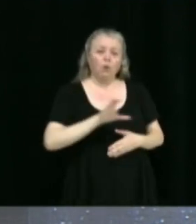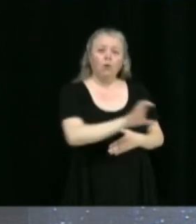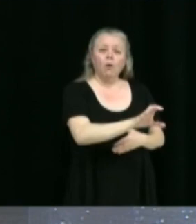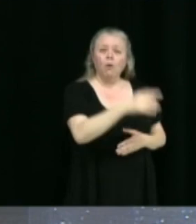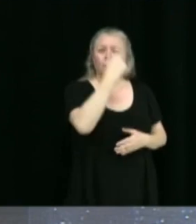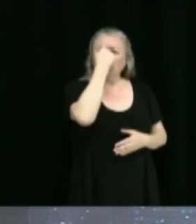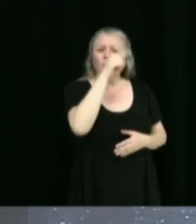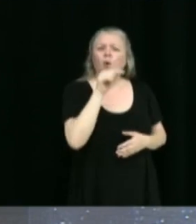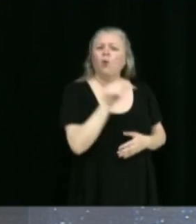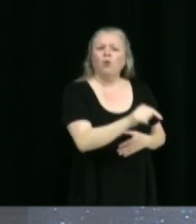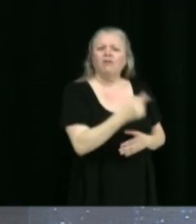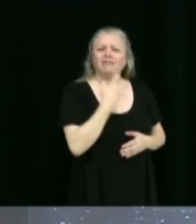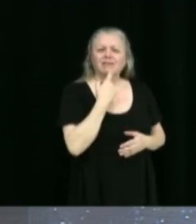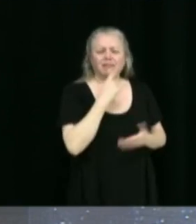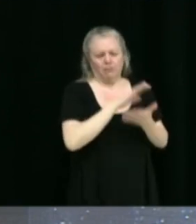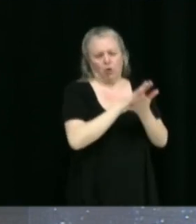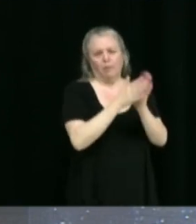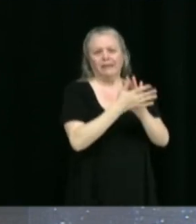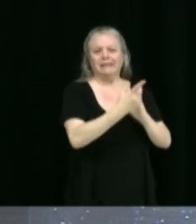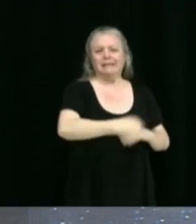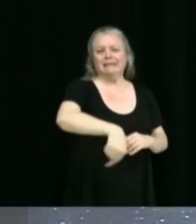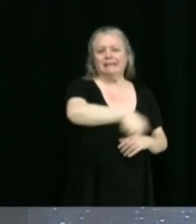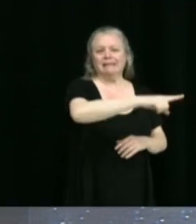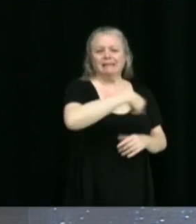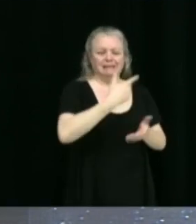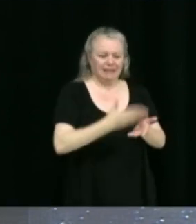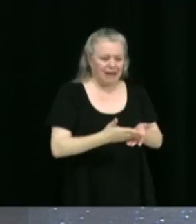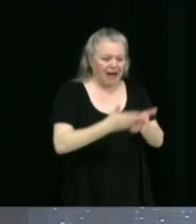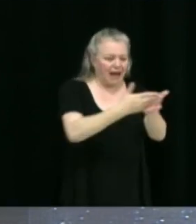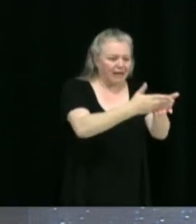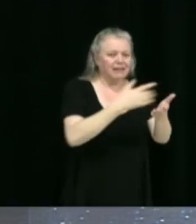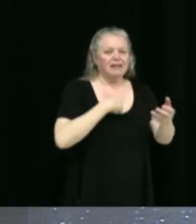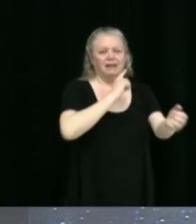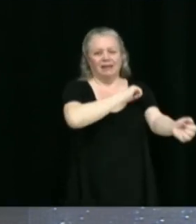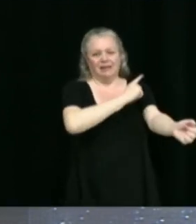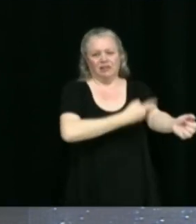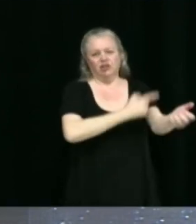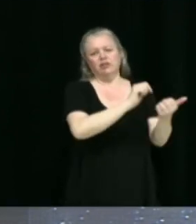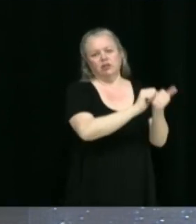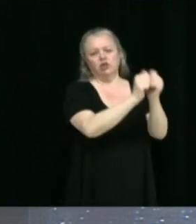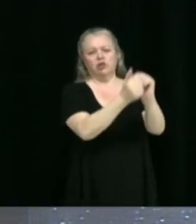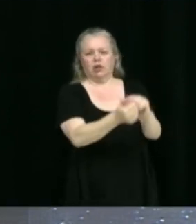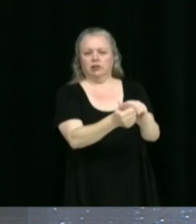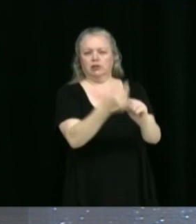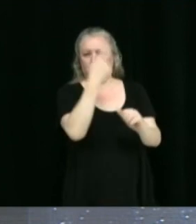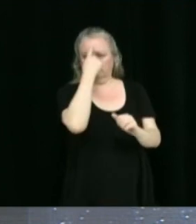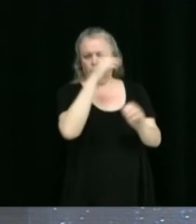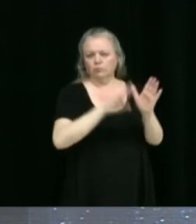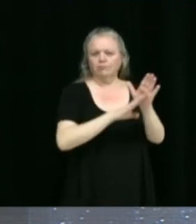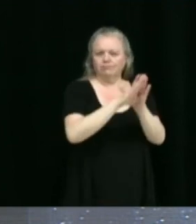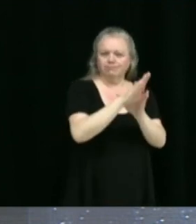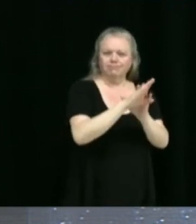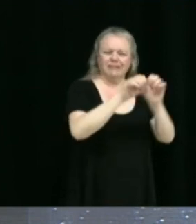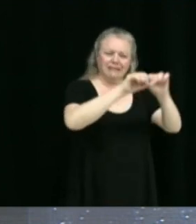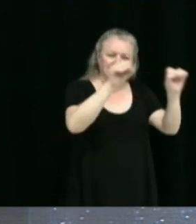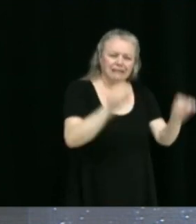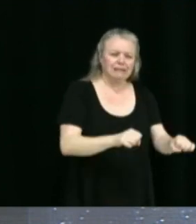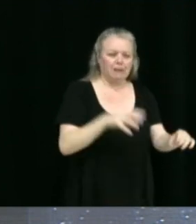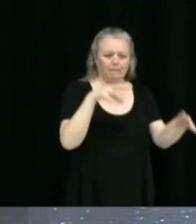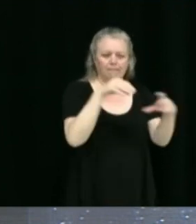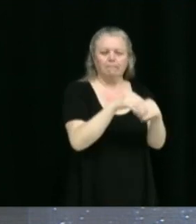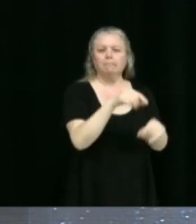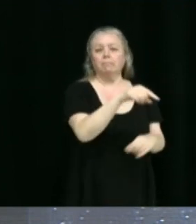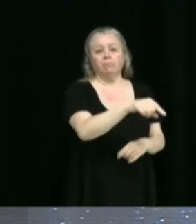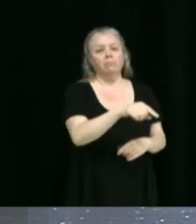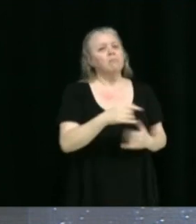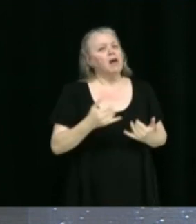vers les entreprises pour les accompagner elles aussi dans la transition énergétique pour l'amélioration de leur système. Donc, on